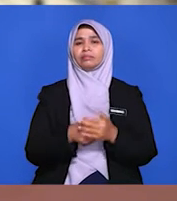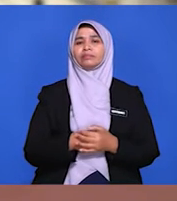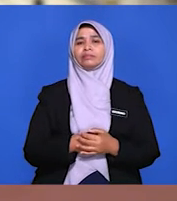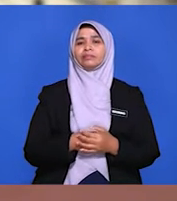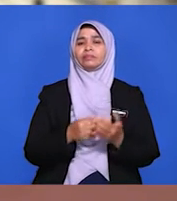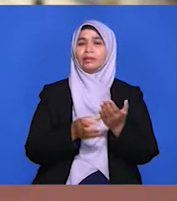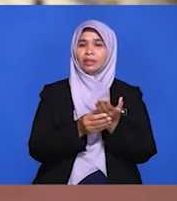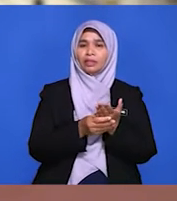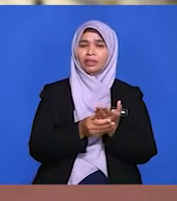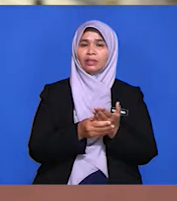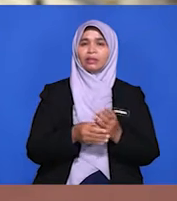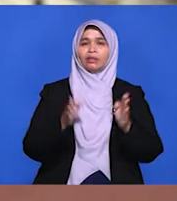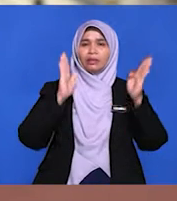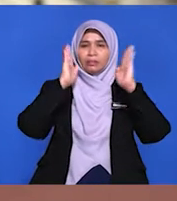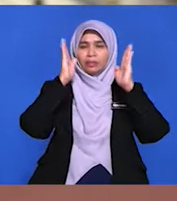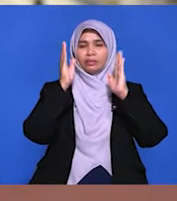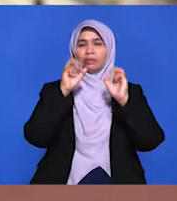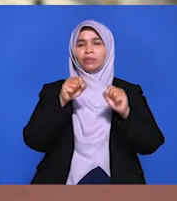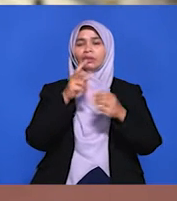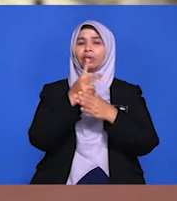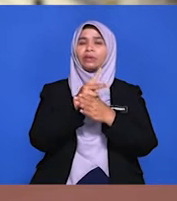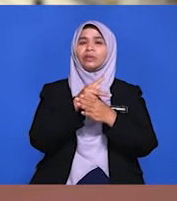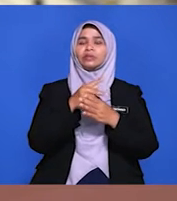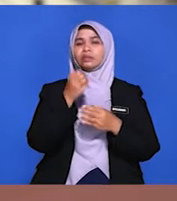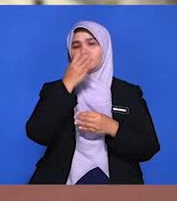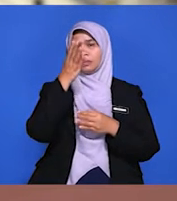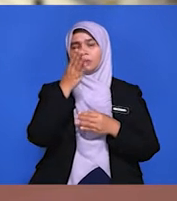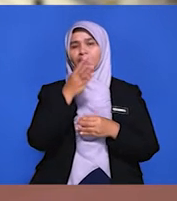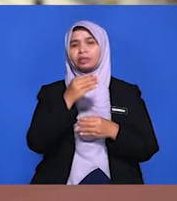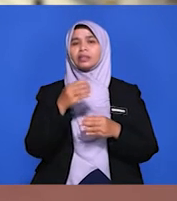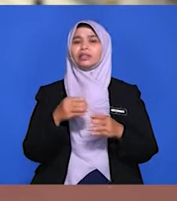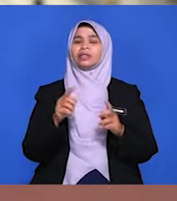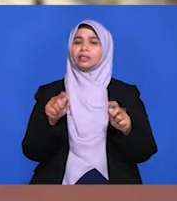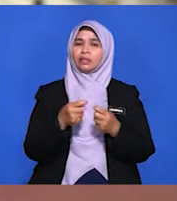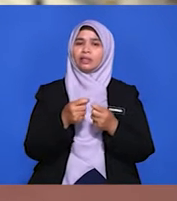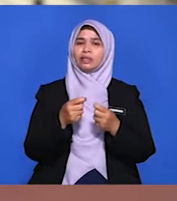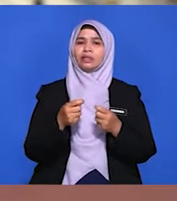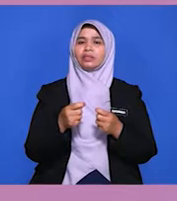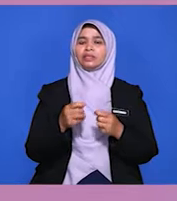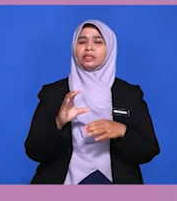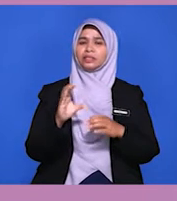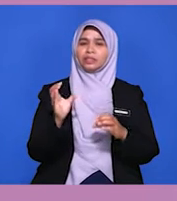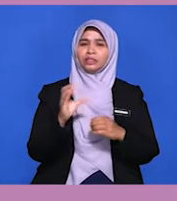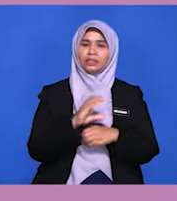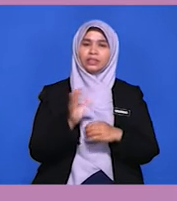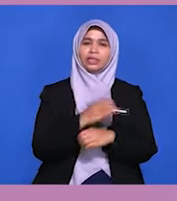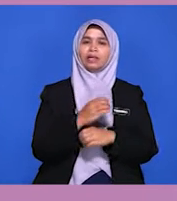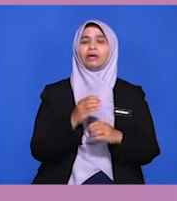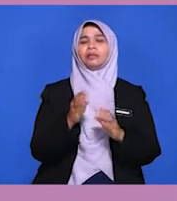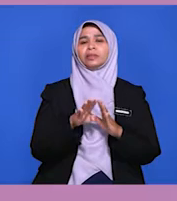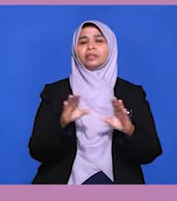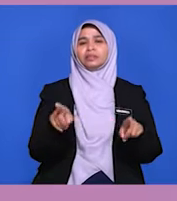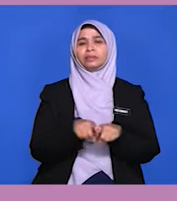Malaysia dan negara luar boleh berkongsi maklumat dan tindakan pencegahan bersama. Yang ketiga,